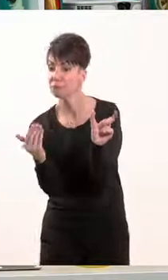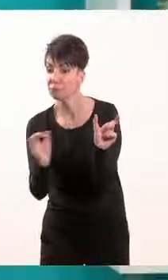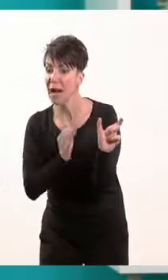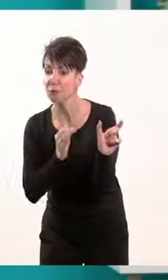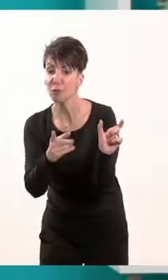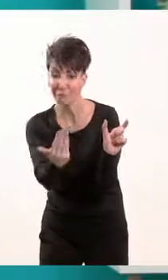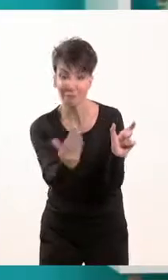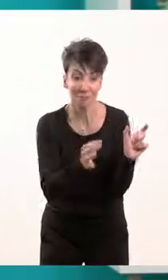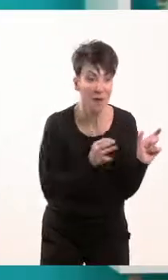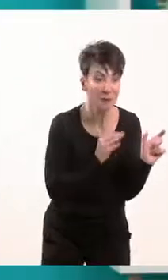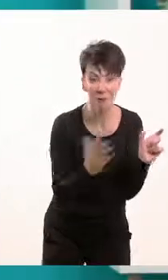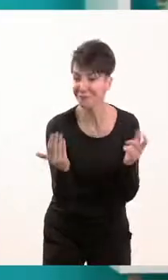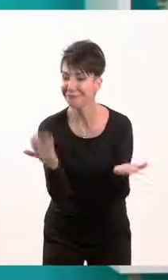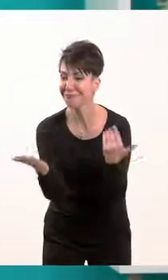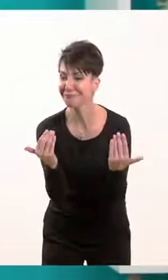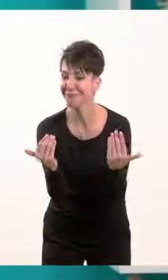Στέφανος.